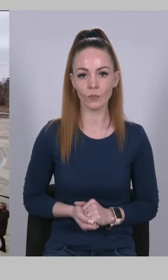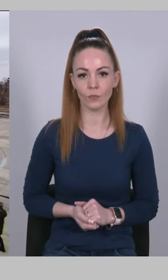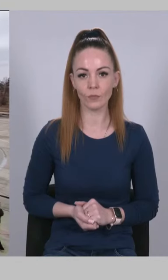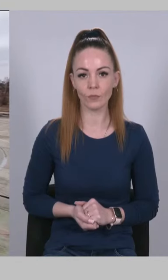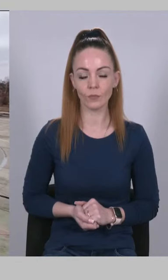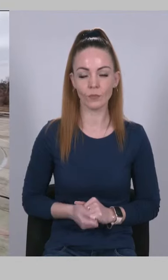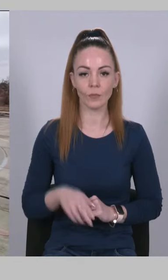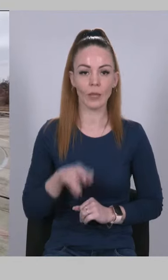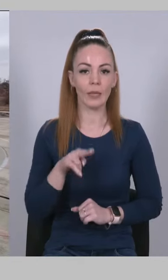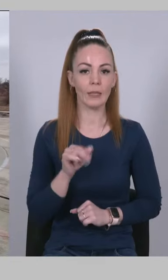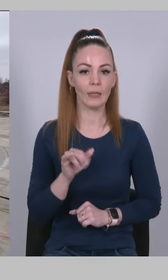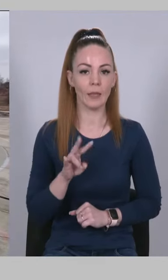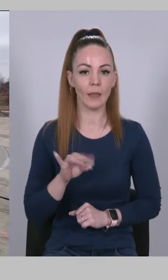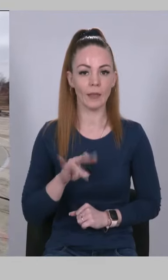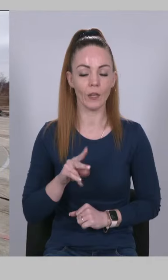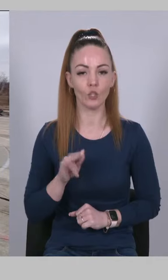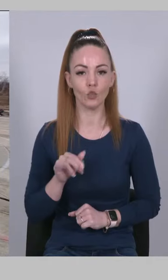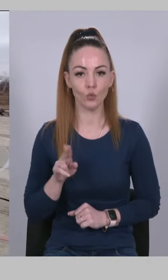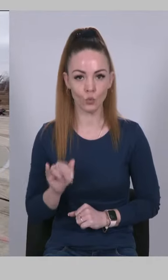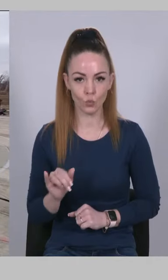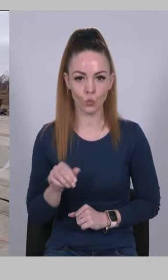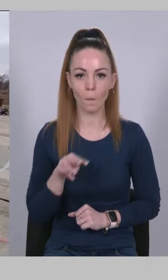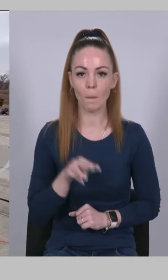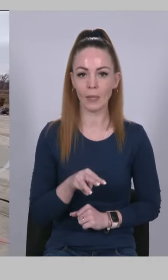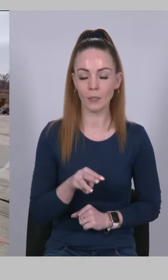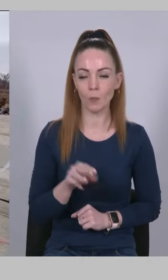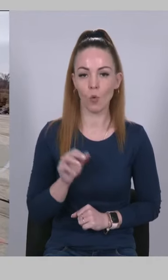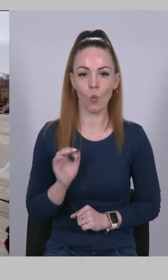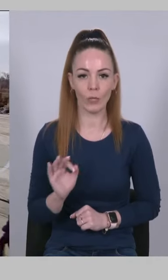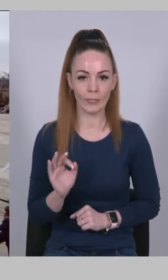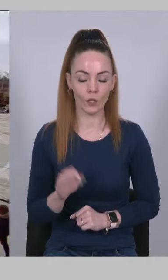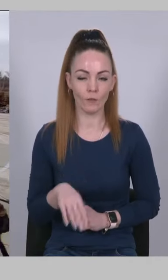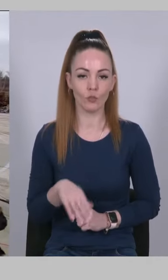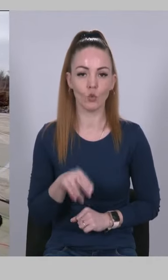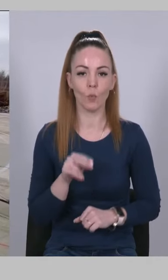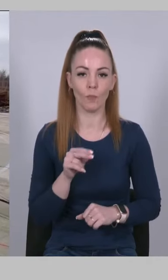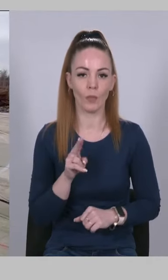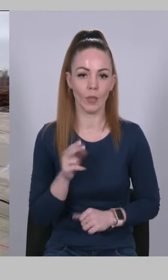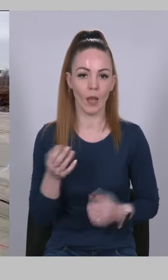Данильчуку Максиму Олександровичу, капітану.